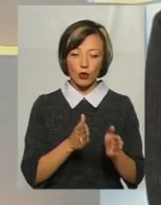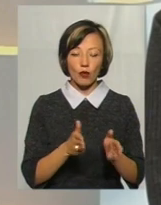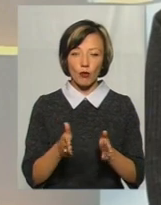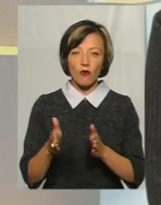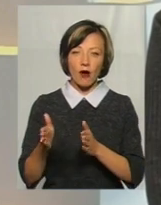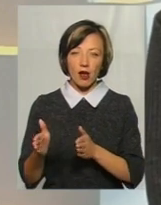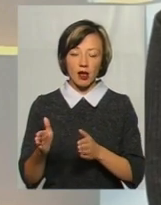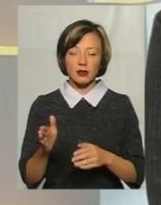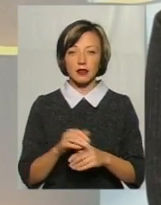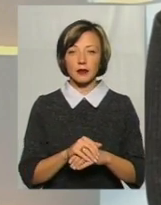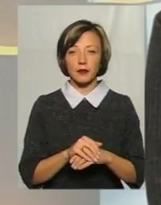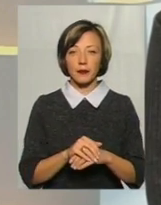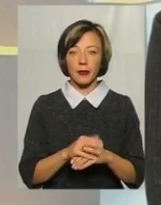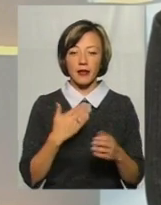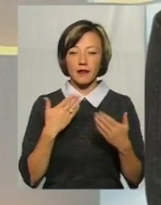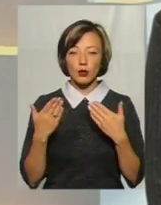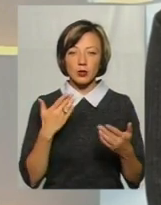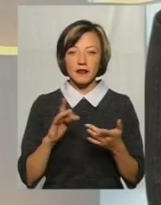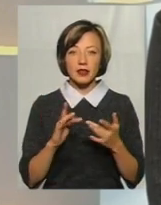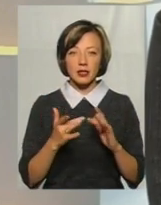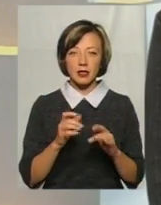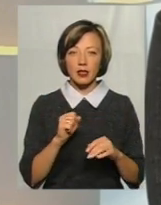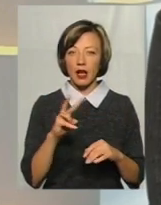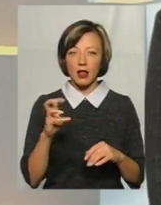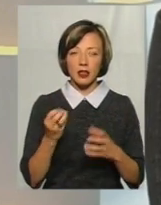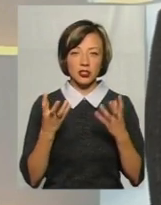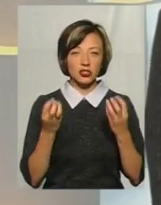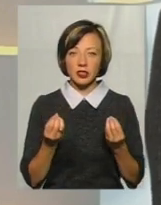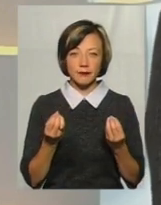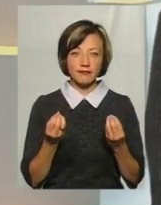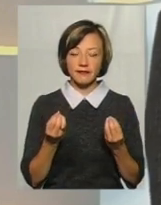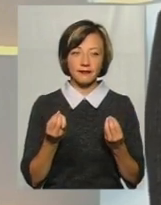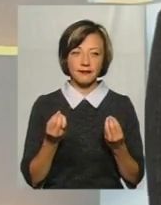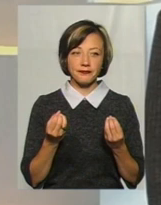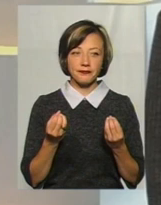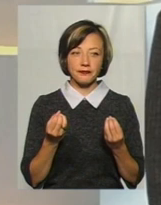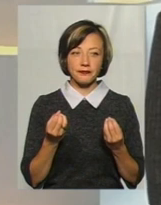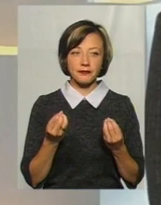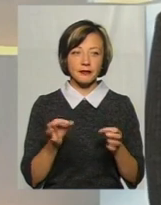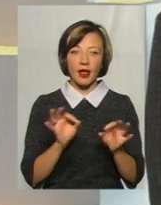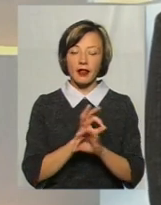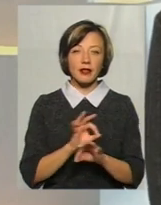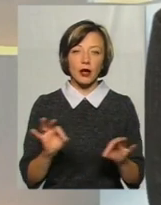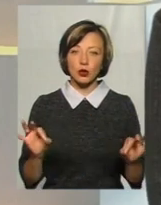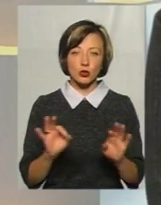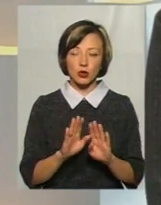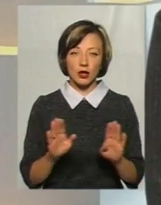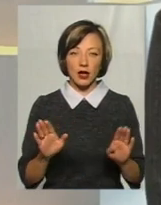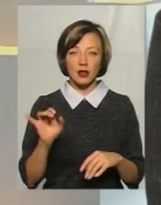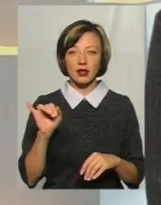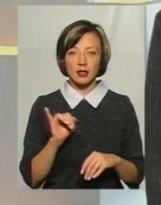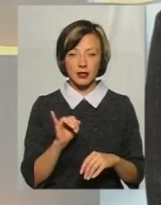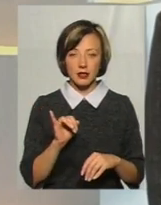відносини в інтернеті, але вони ще, ну, не досконалі, так би мовити. І